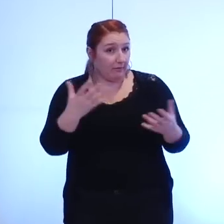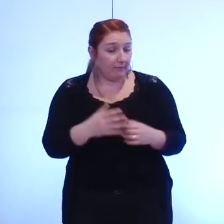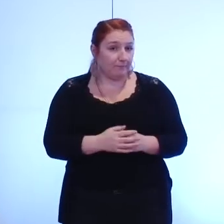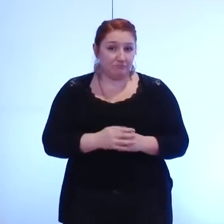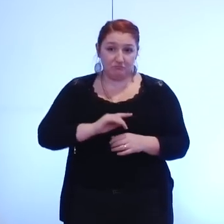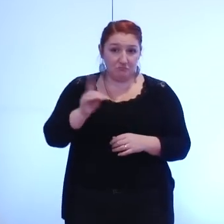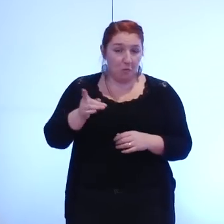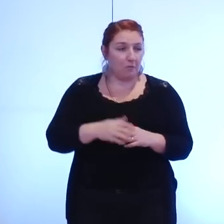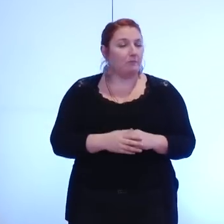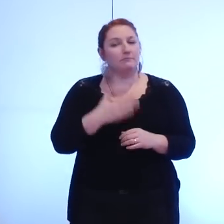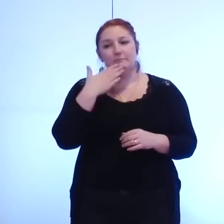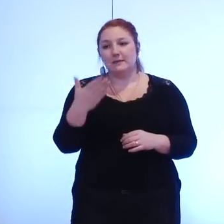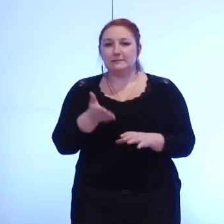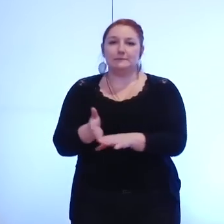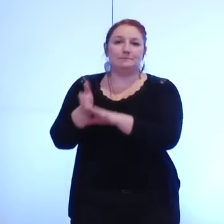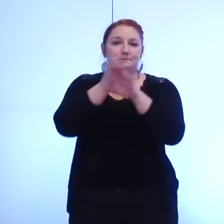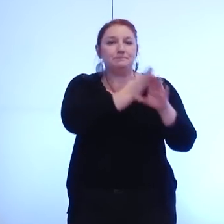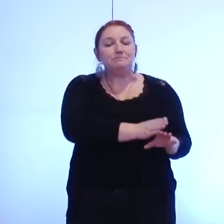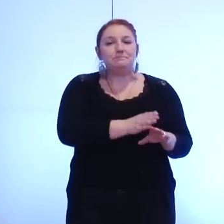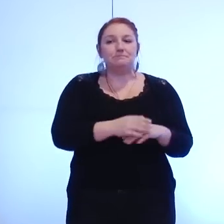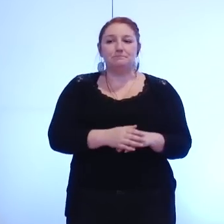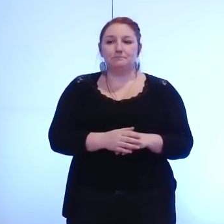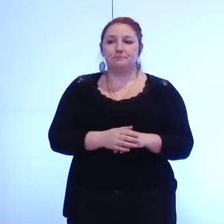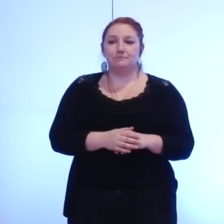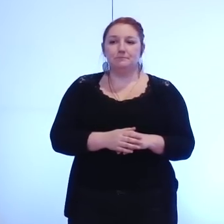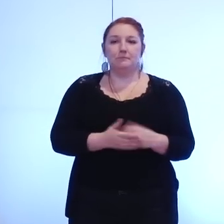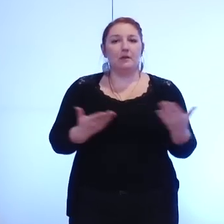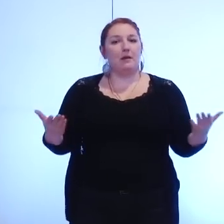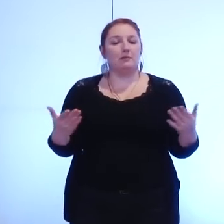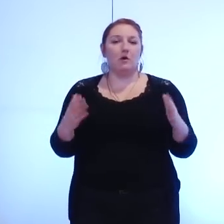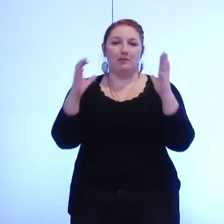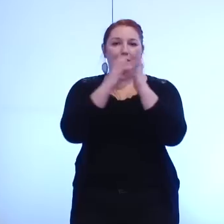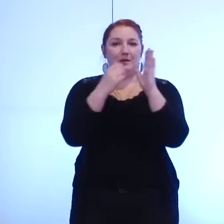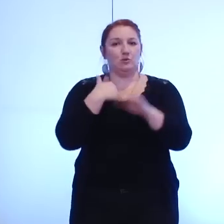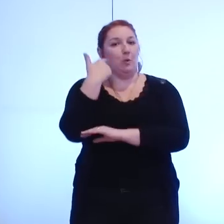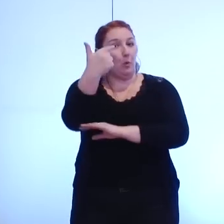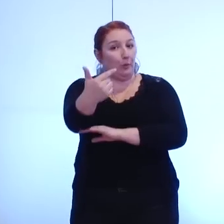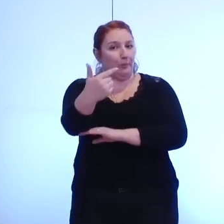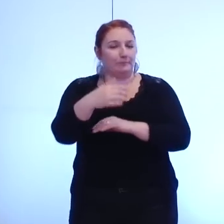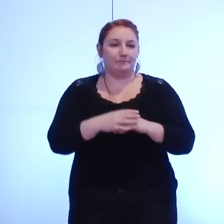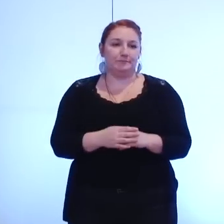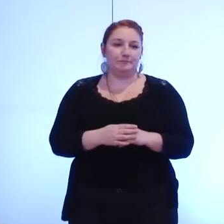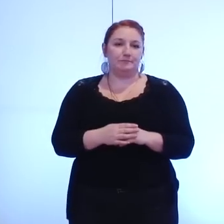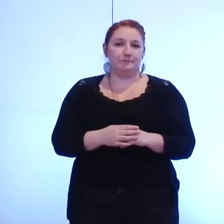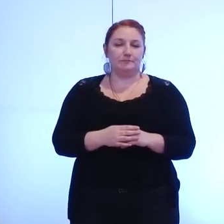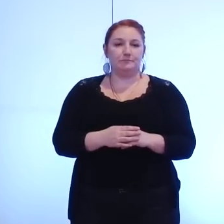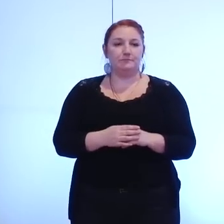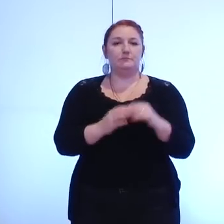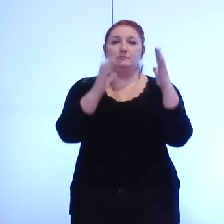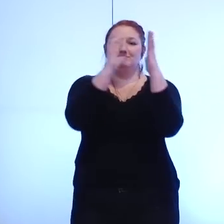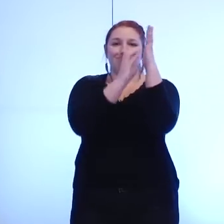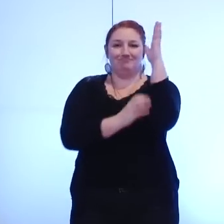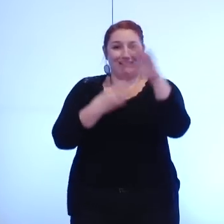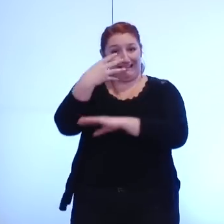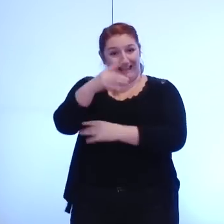non je vous remercie et nous passons donc à la délibération numéro 2 donc les 4 délibérations qui arrivent